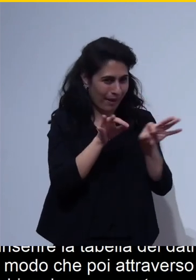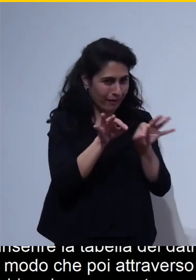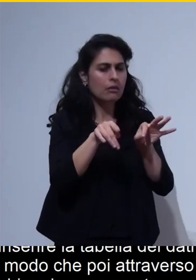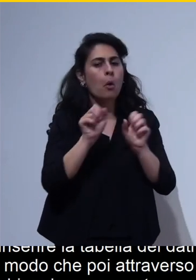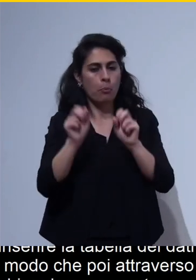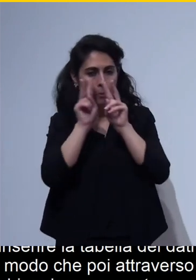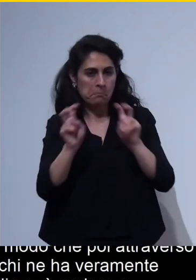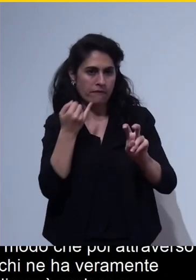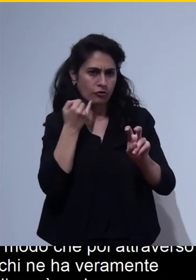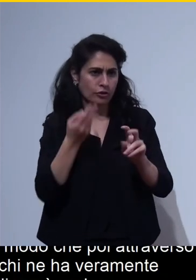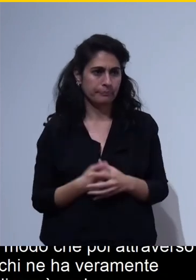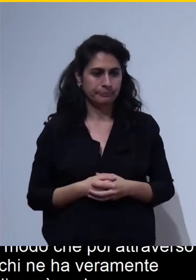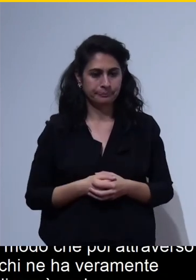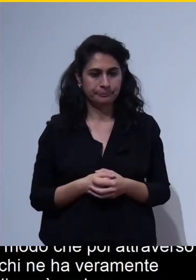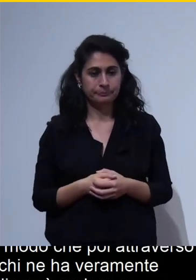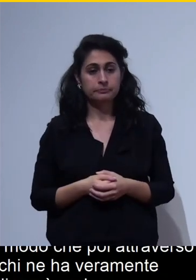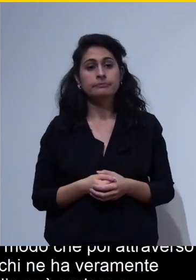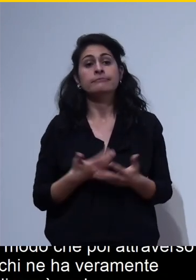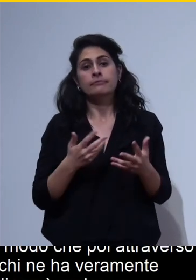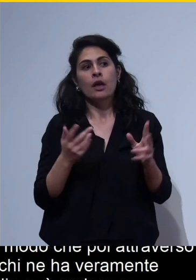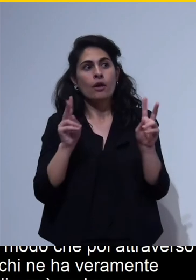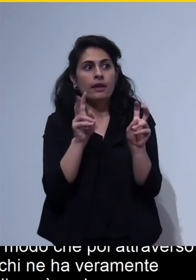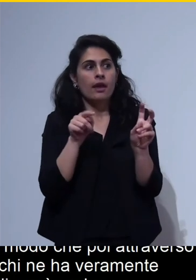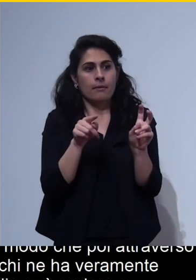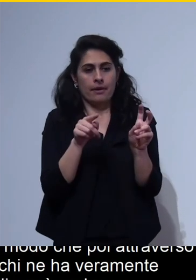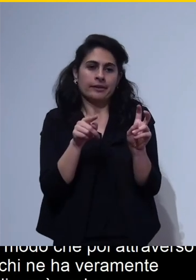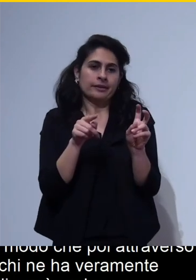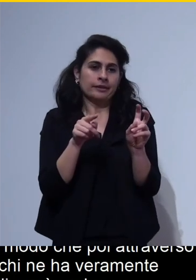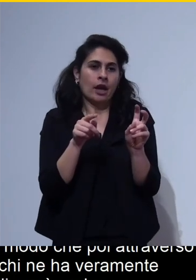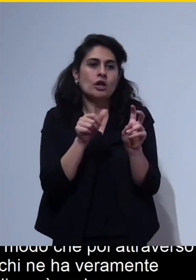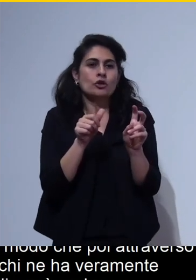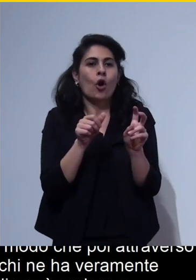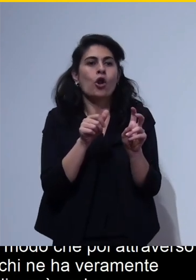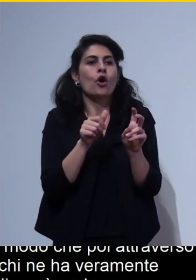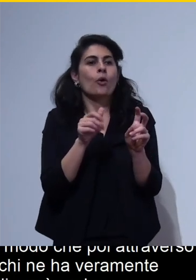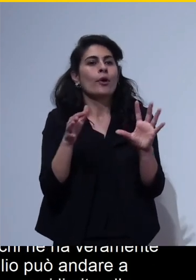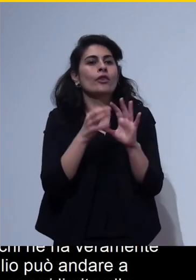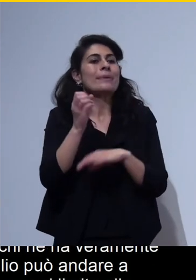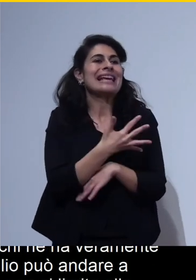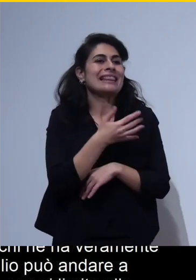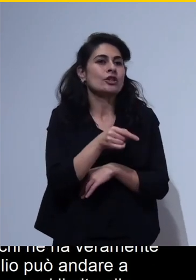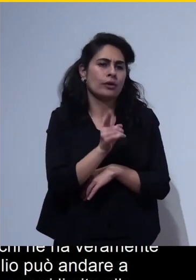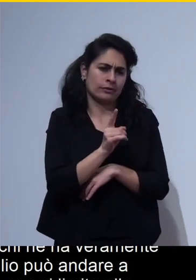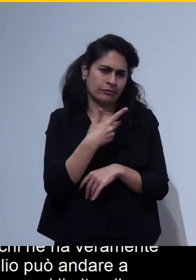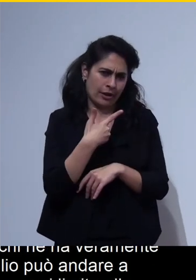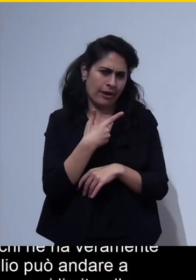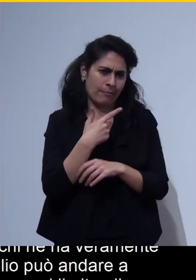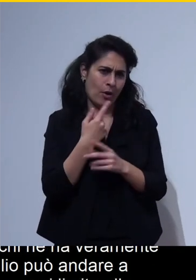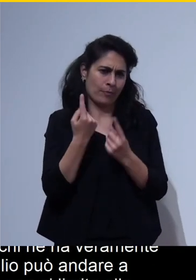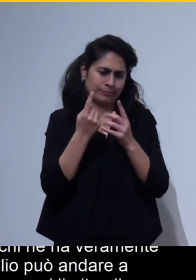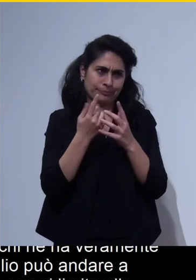molto più molto ampio nel senso che non si limita alle presentazioni e diciamo che dipende molto anche dal target quindi